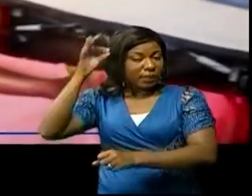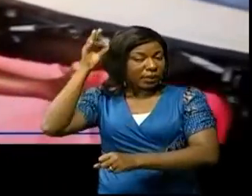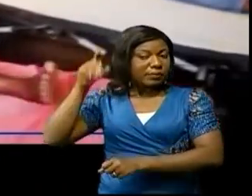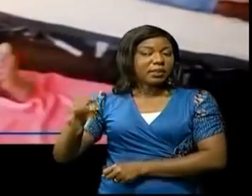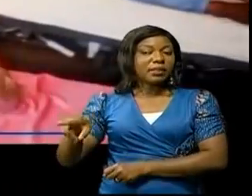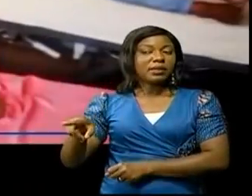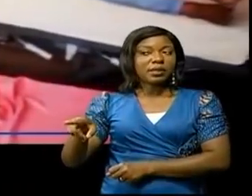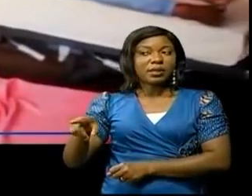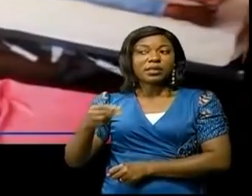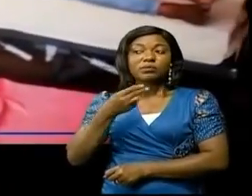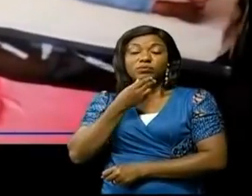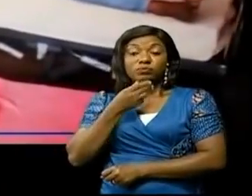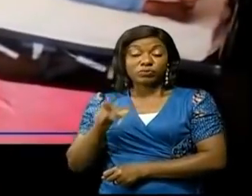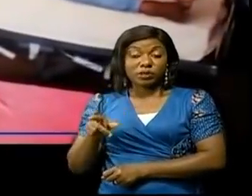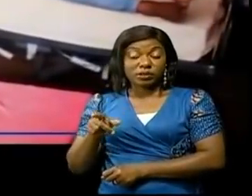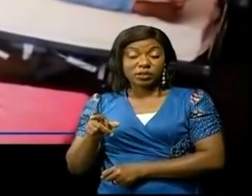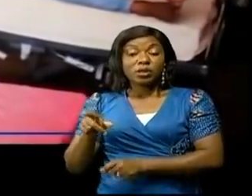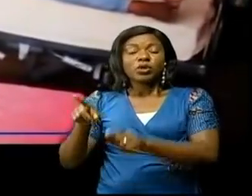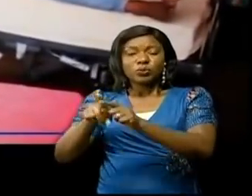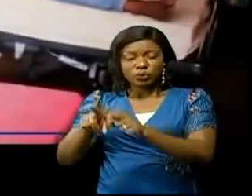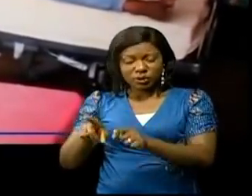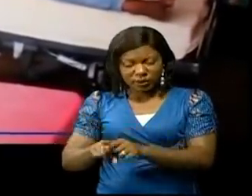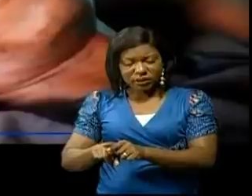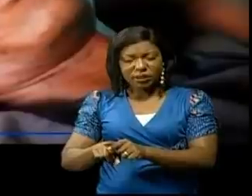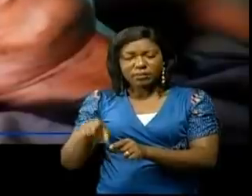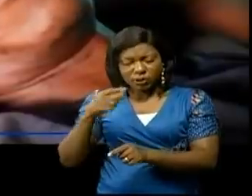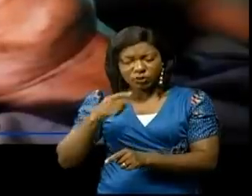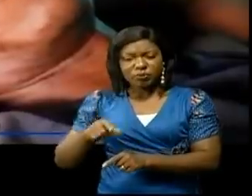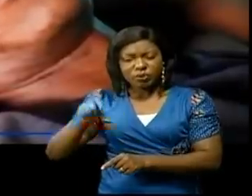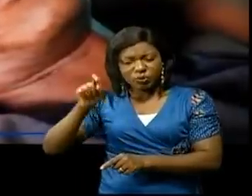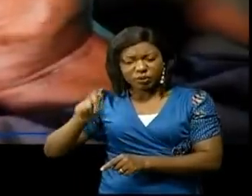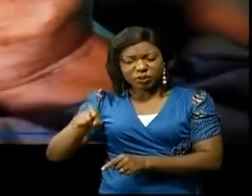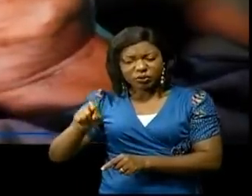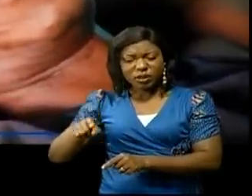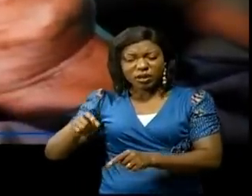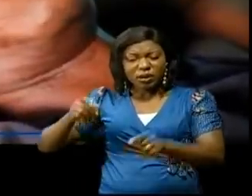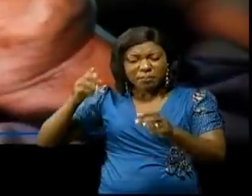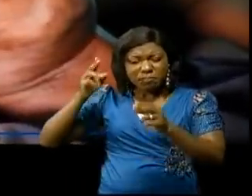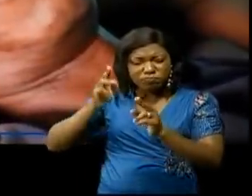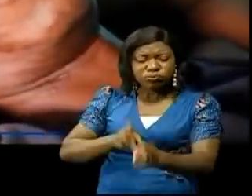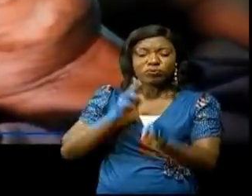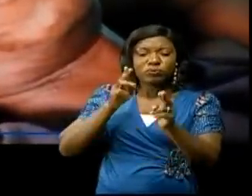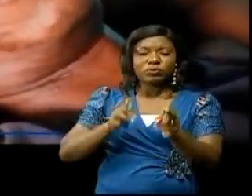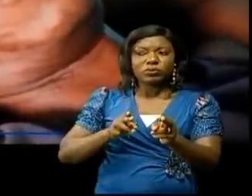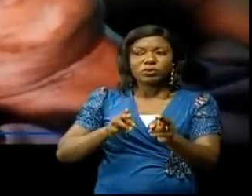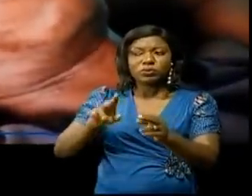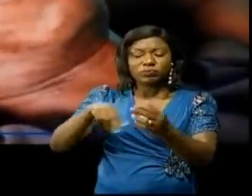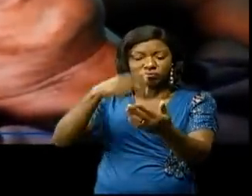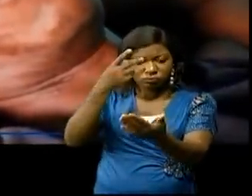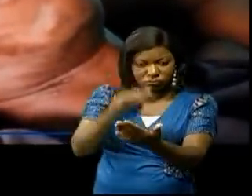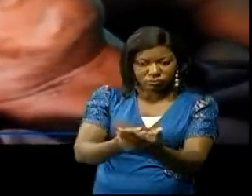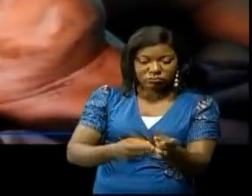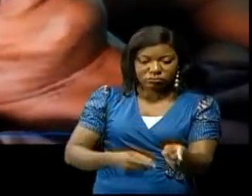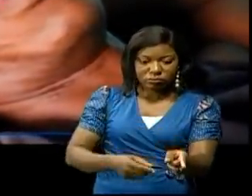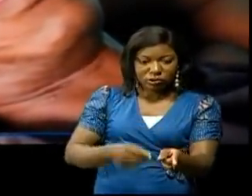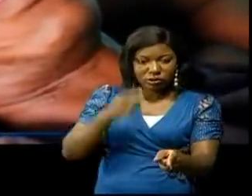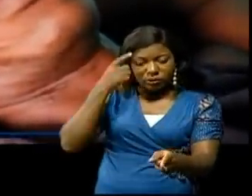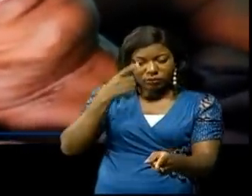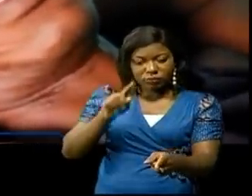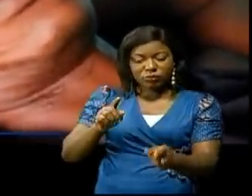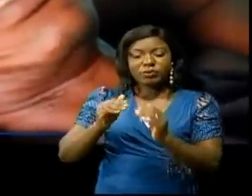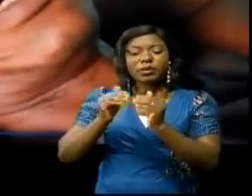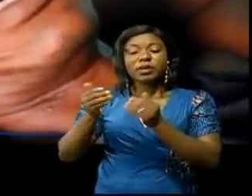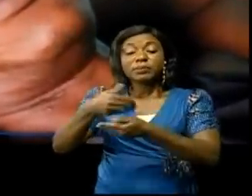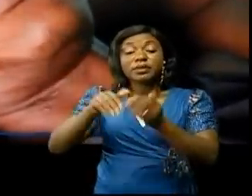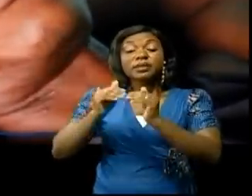milice. Nous avons été recommandés de descendre à Luabala et à Skassalakachi pour une mission de pacification,